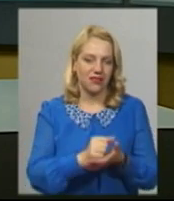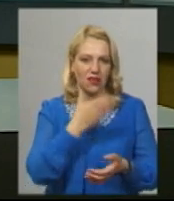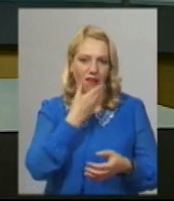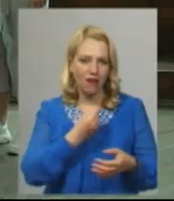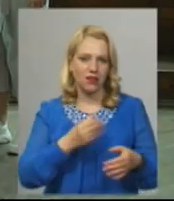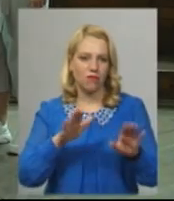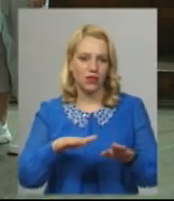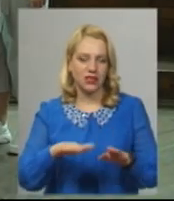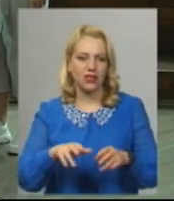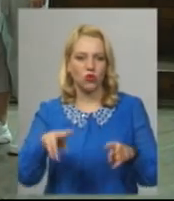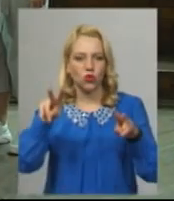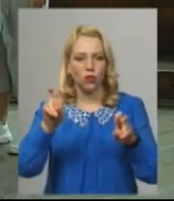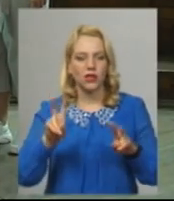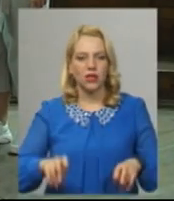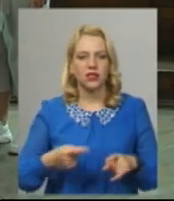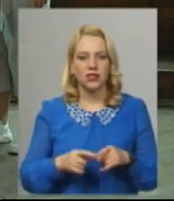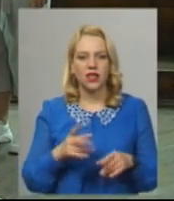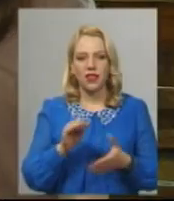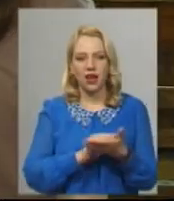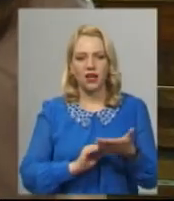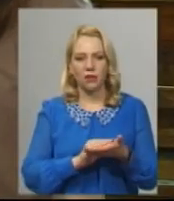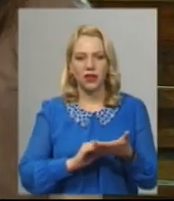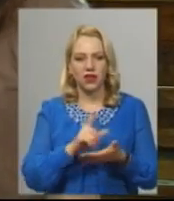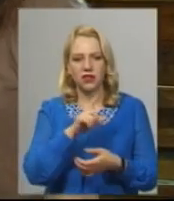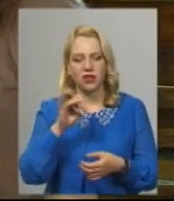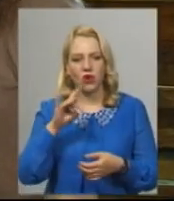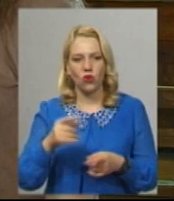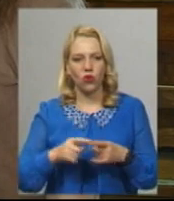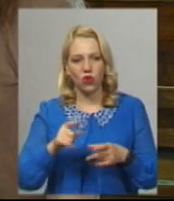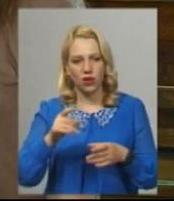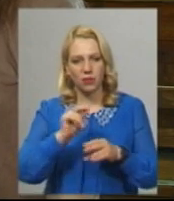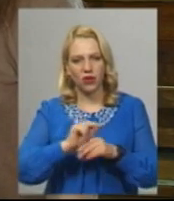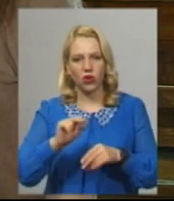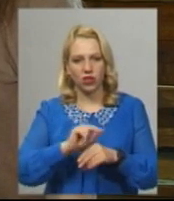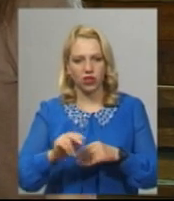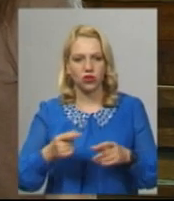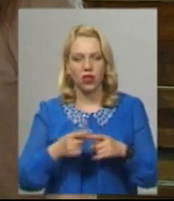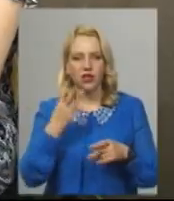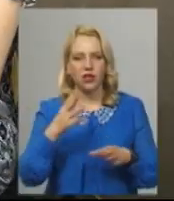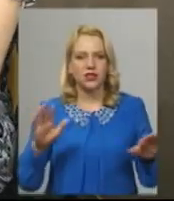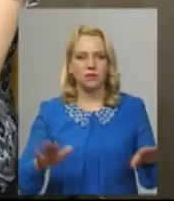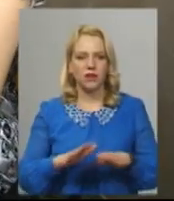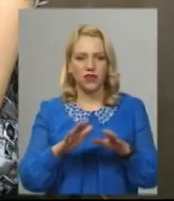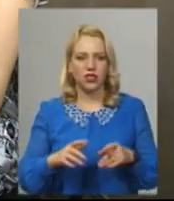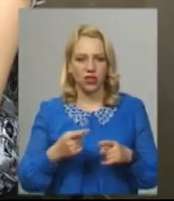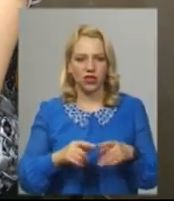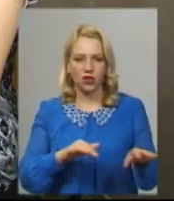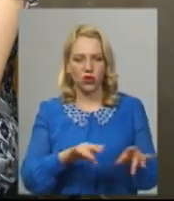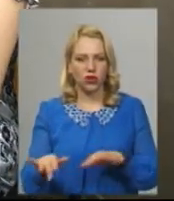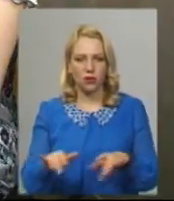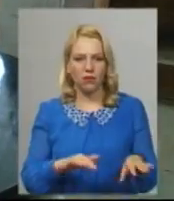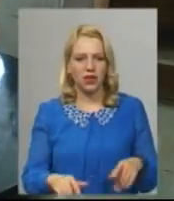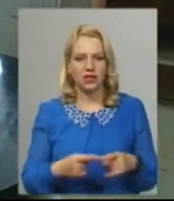На репетиції в хор-класі Хмельницької гуманітарно-педагогічної академії сьогодні три співачки, керівник та концертмейстер, решта